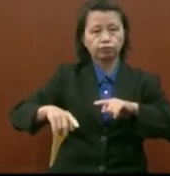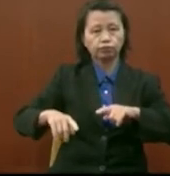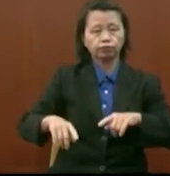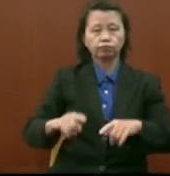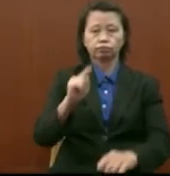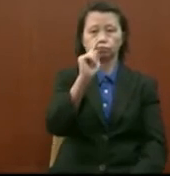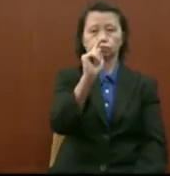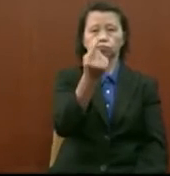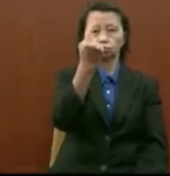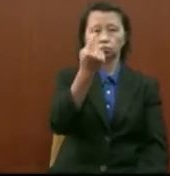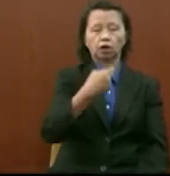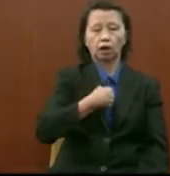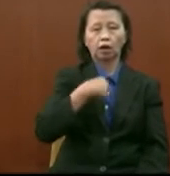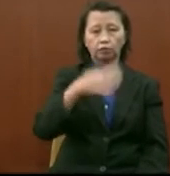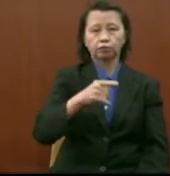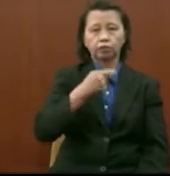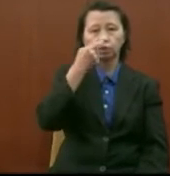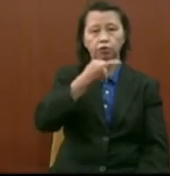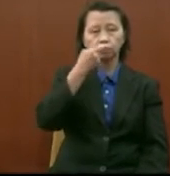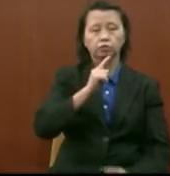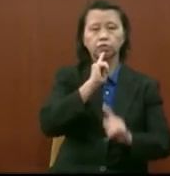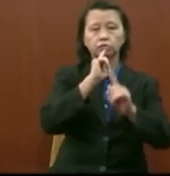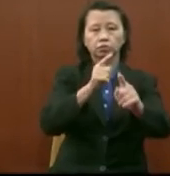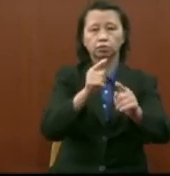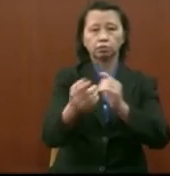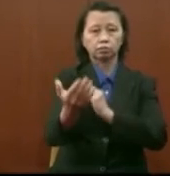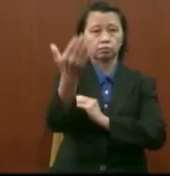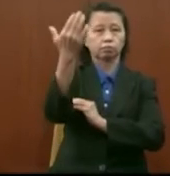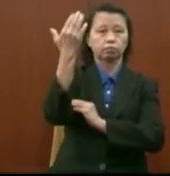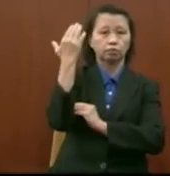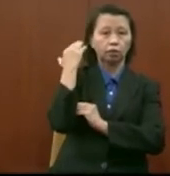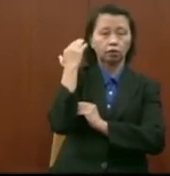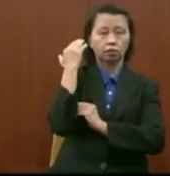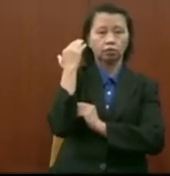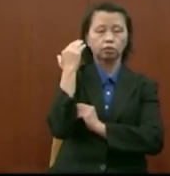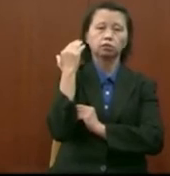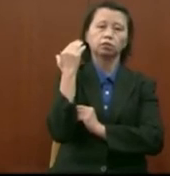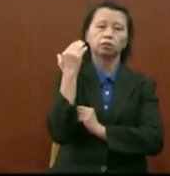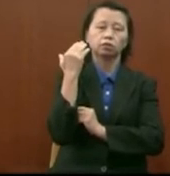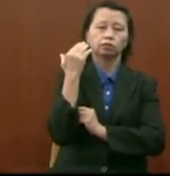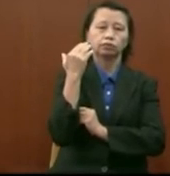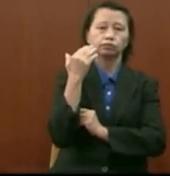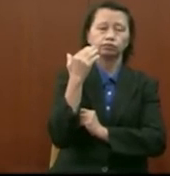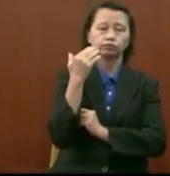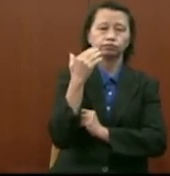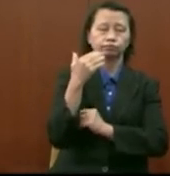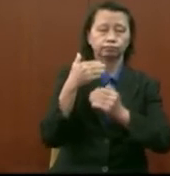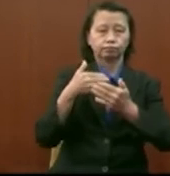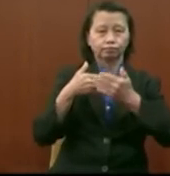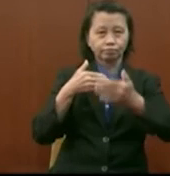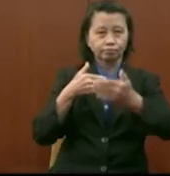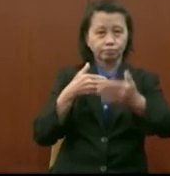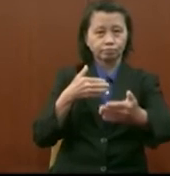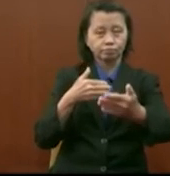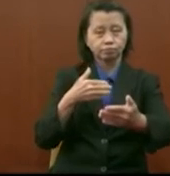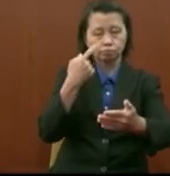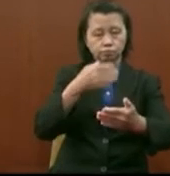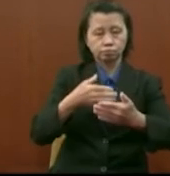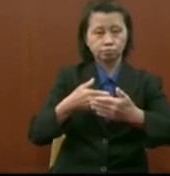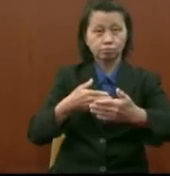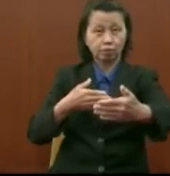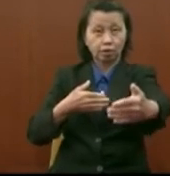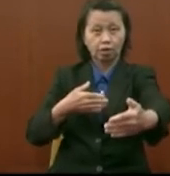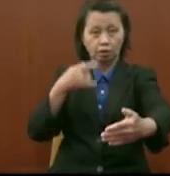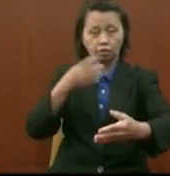cumanya saya telah sebut dalam jawapan pagi tadi bahawa di antara langkah kerajaan jangka panjang untuk memberi kesedaran dan